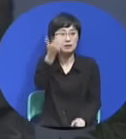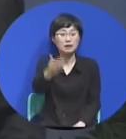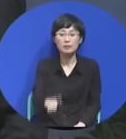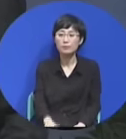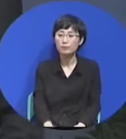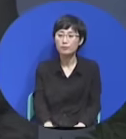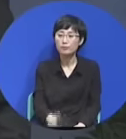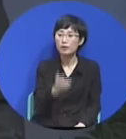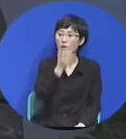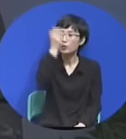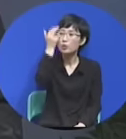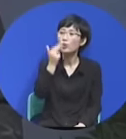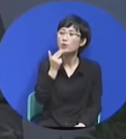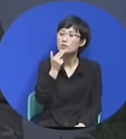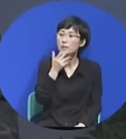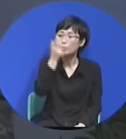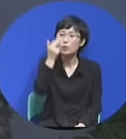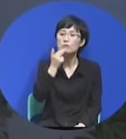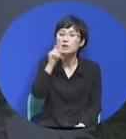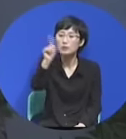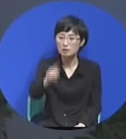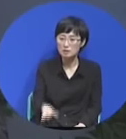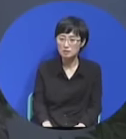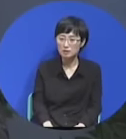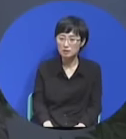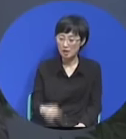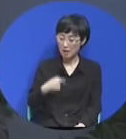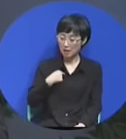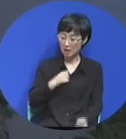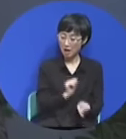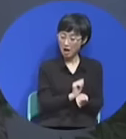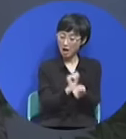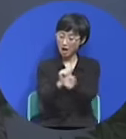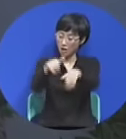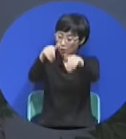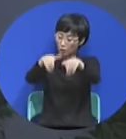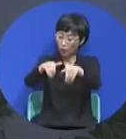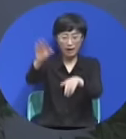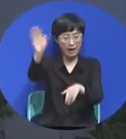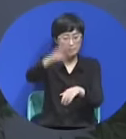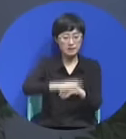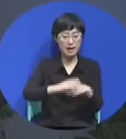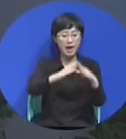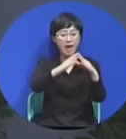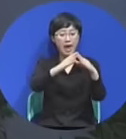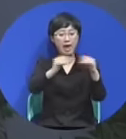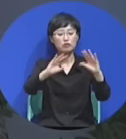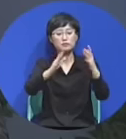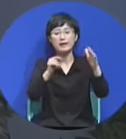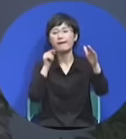요셉은 노예로 가는 것이 아니고 애굽으로 간다는 하나님의 음성을 들은 거요